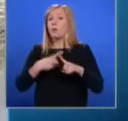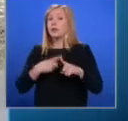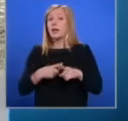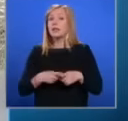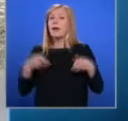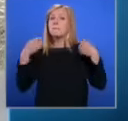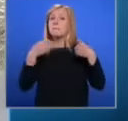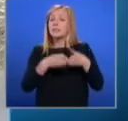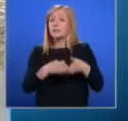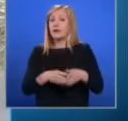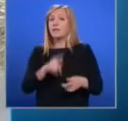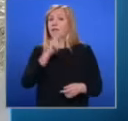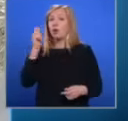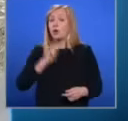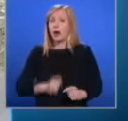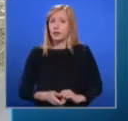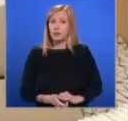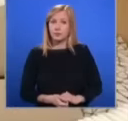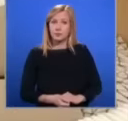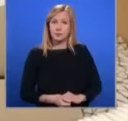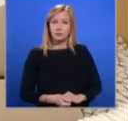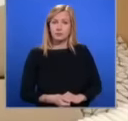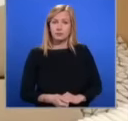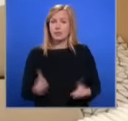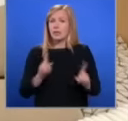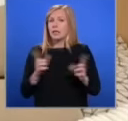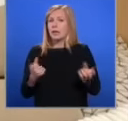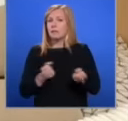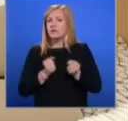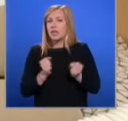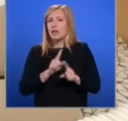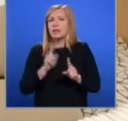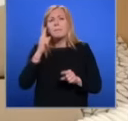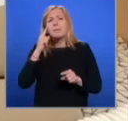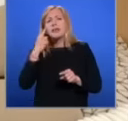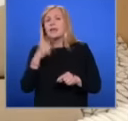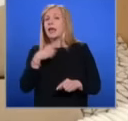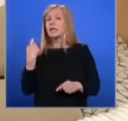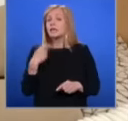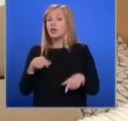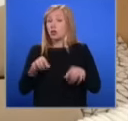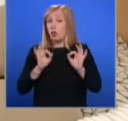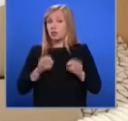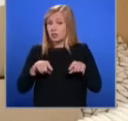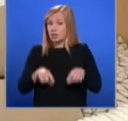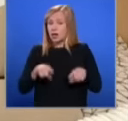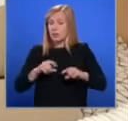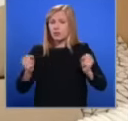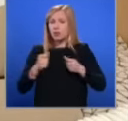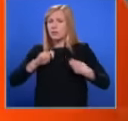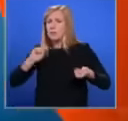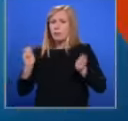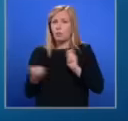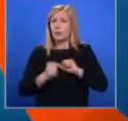обстрелвана в Украина. Не би взял непредвиден рис, но истината, че там ситуацията е много бързо се